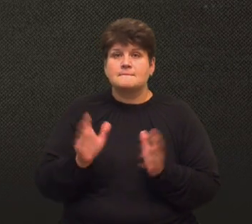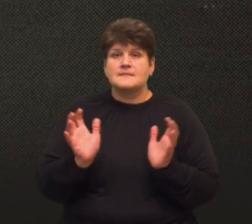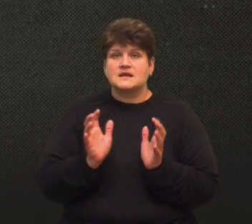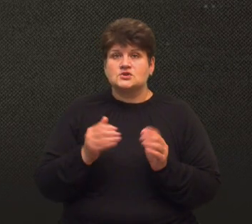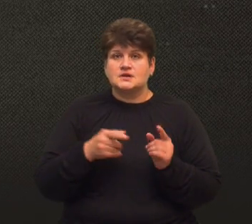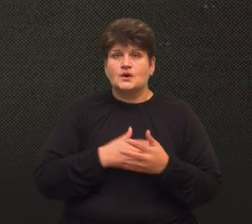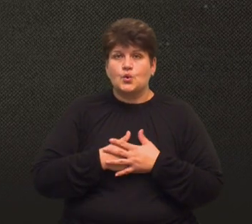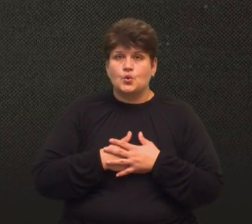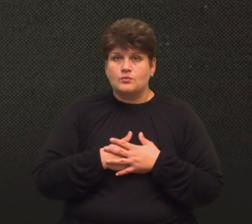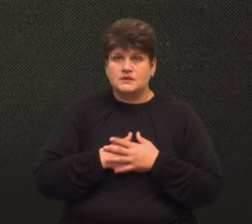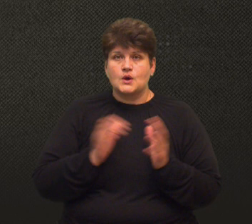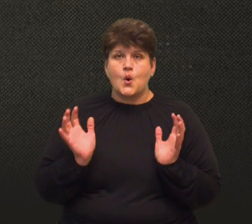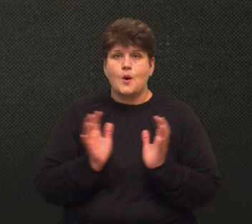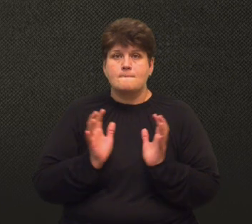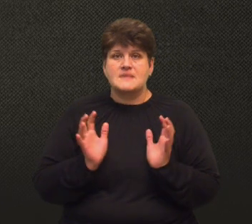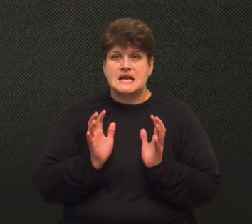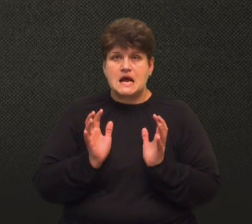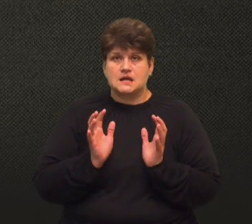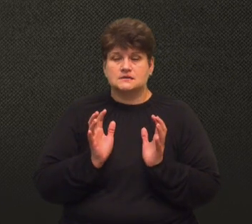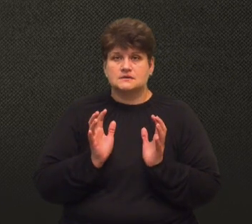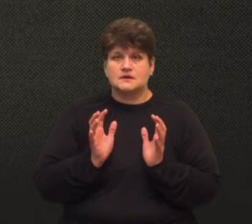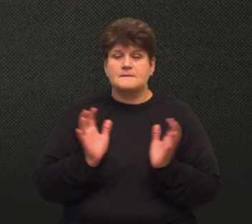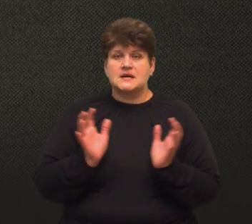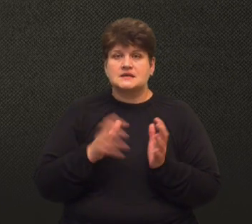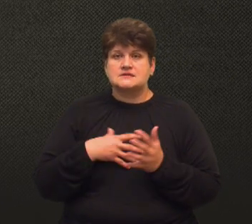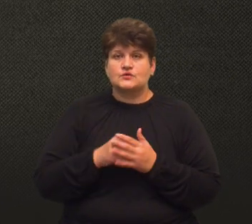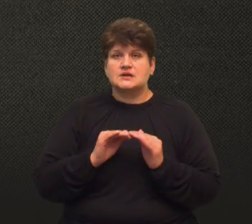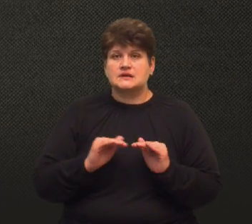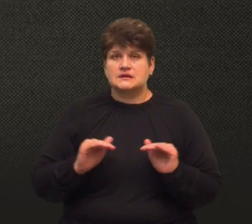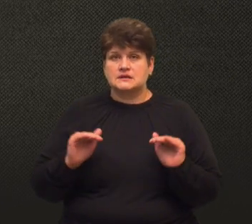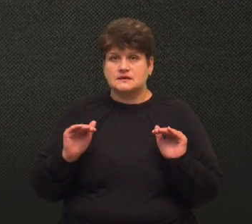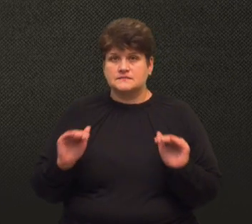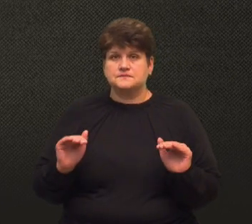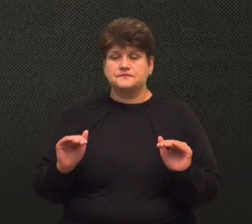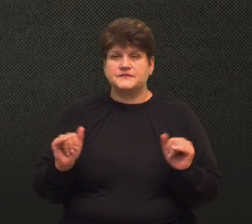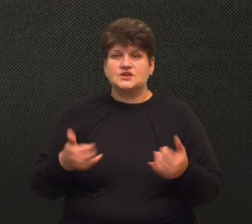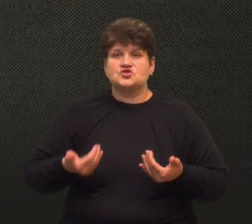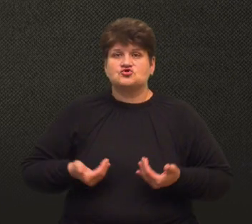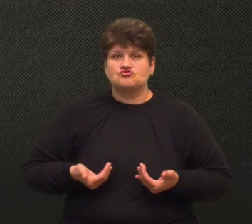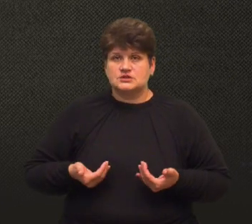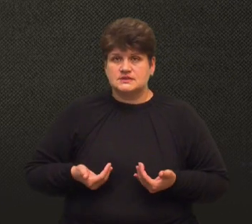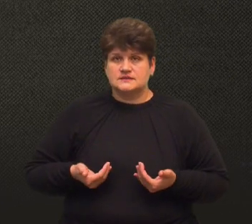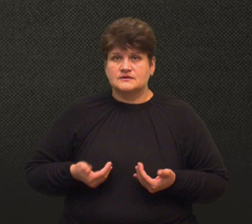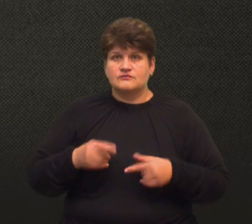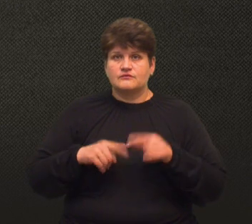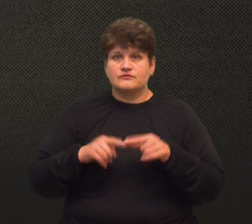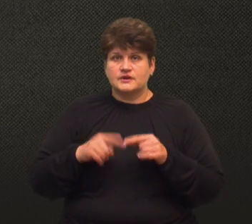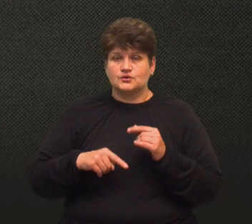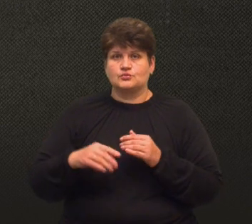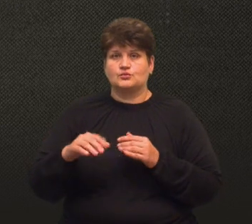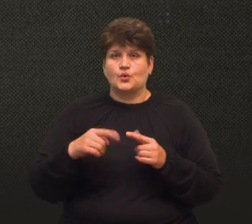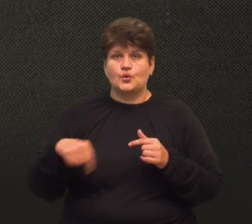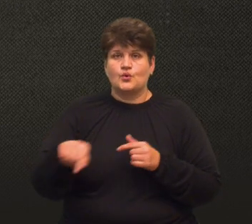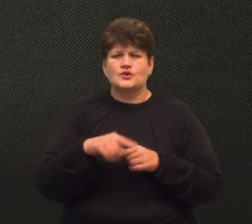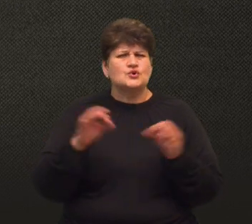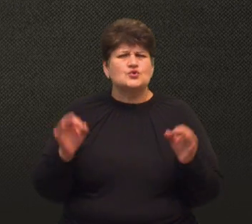любити, оберегати, берегти своїх дітей і жити в рідному колі. Нічого